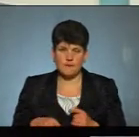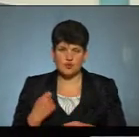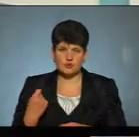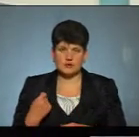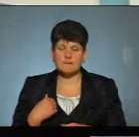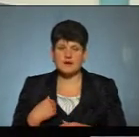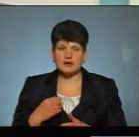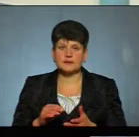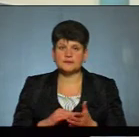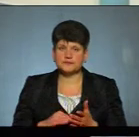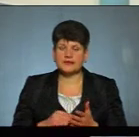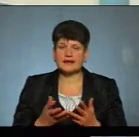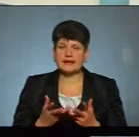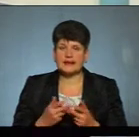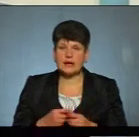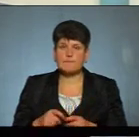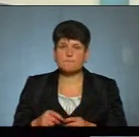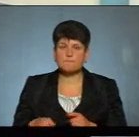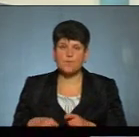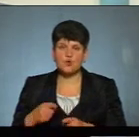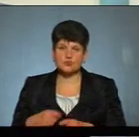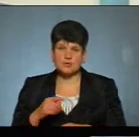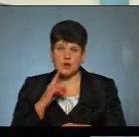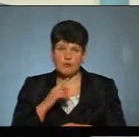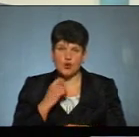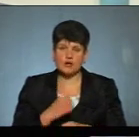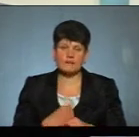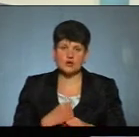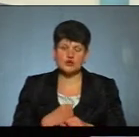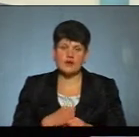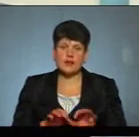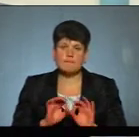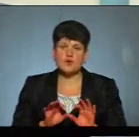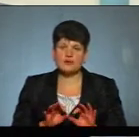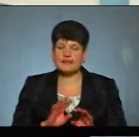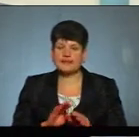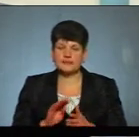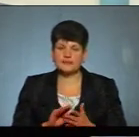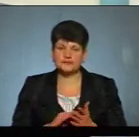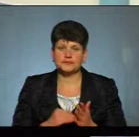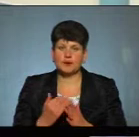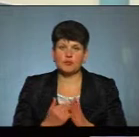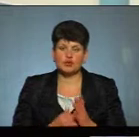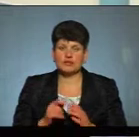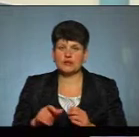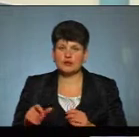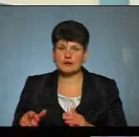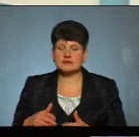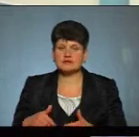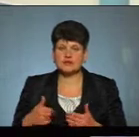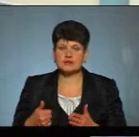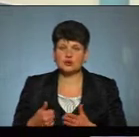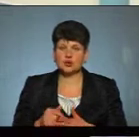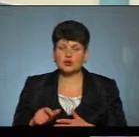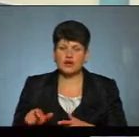задокументували декілька порушень, але ми поки працювали профілактично, не складали протоколи на людей, ми зверталися до людей,